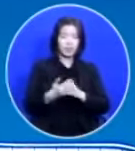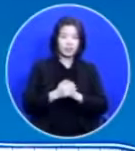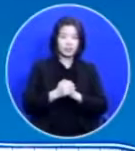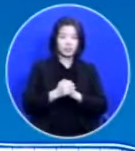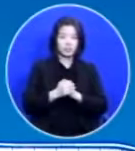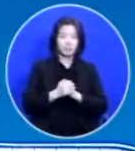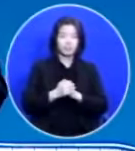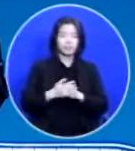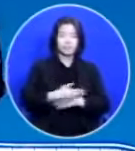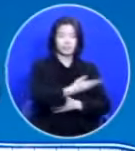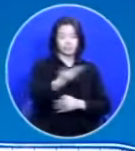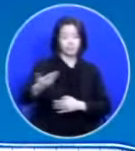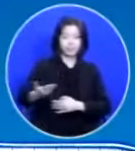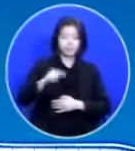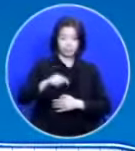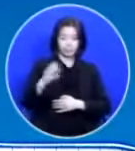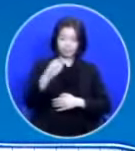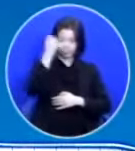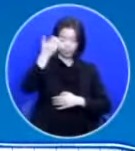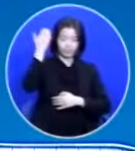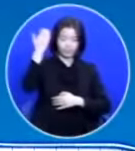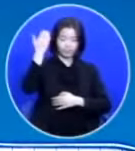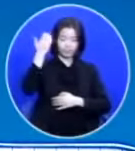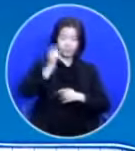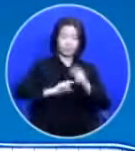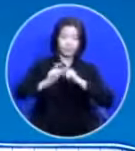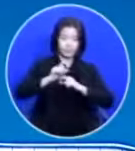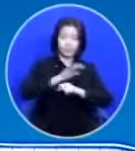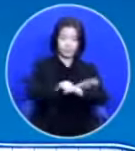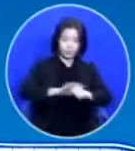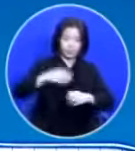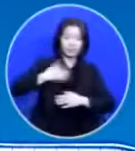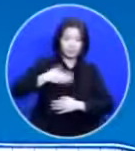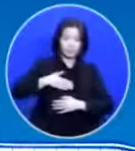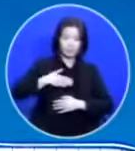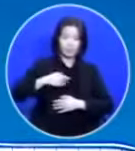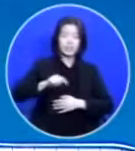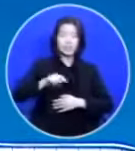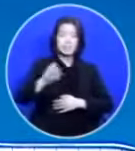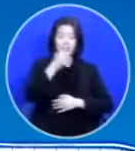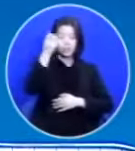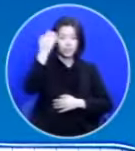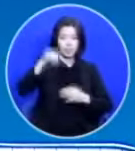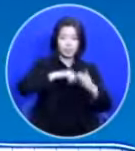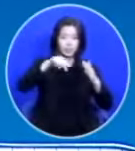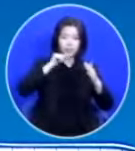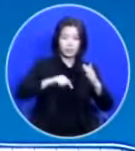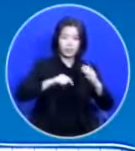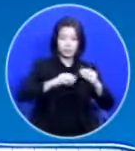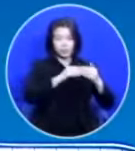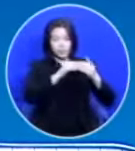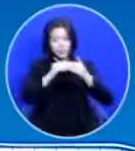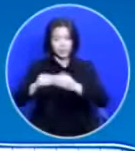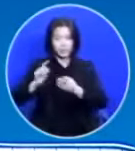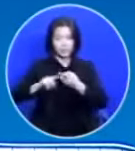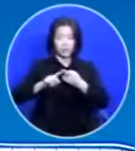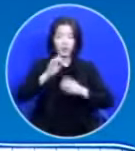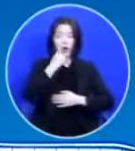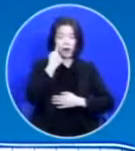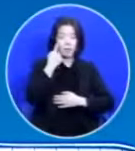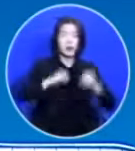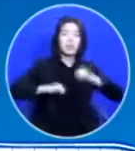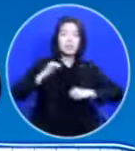여러분이 이 성령님을 정말 알고 그 성령님이 여러분 속에서 이끄시는 대로 한번 움직여 보세요